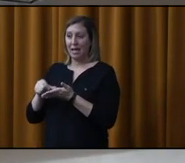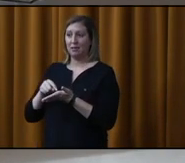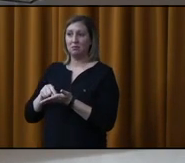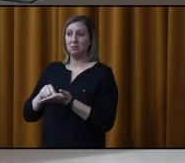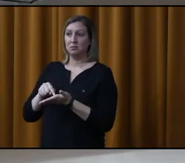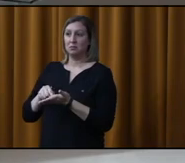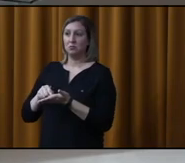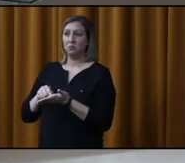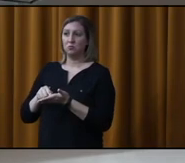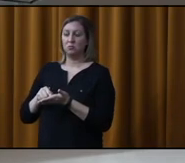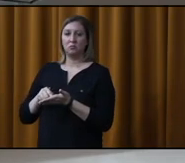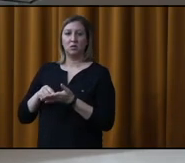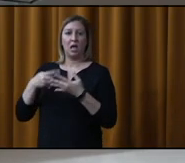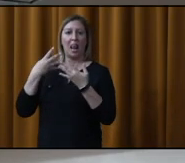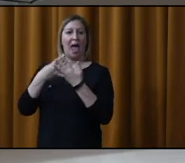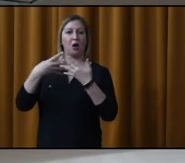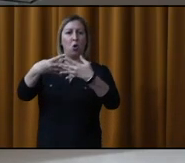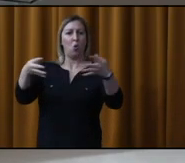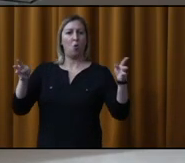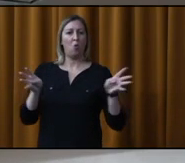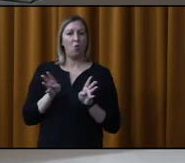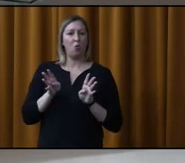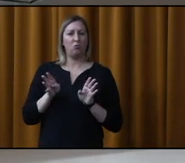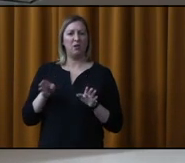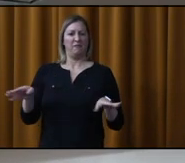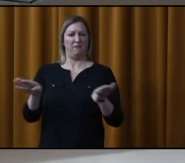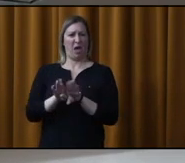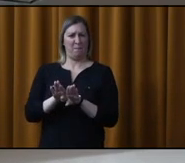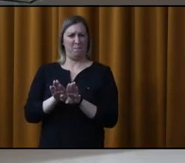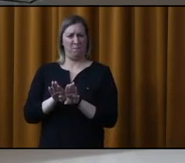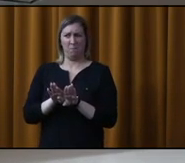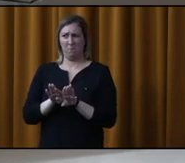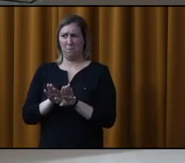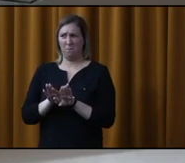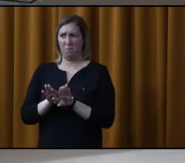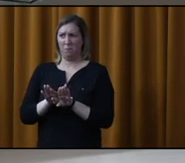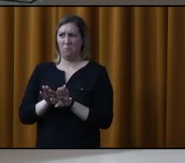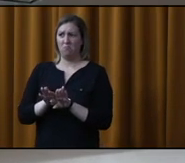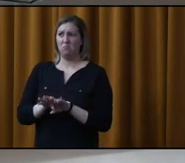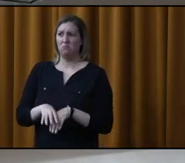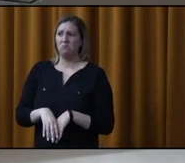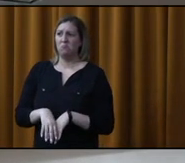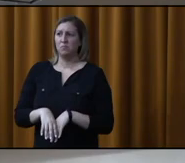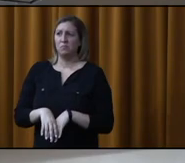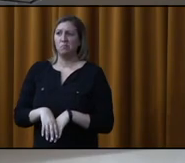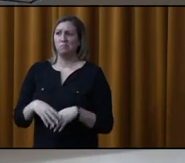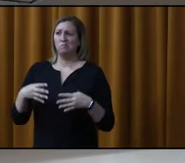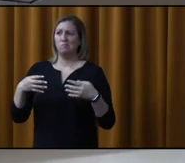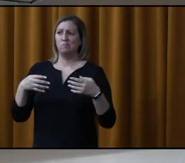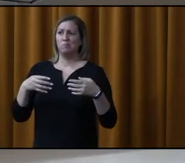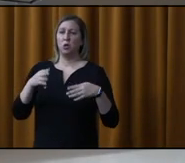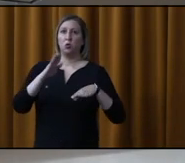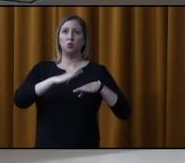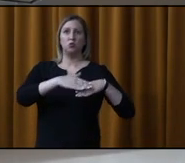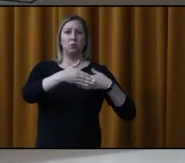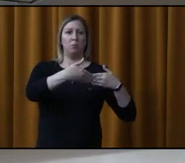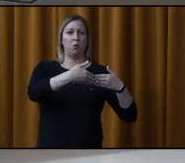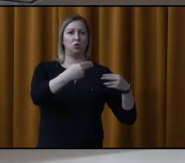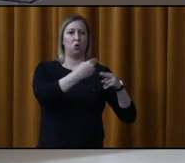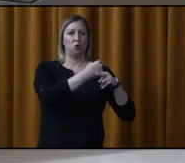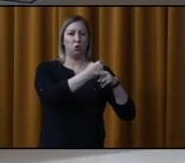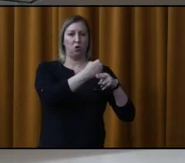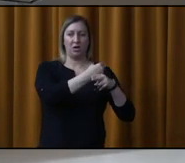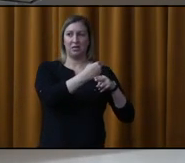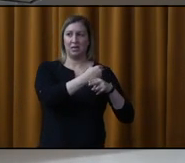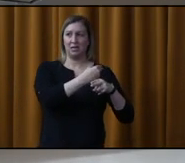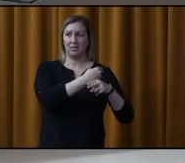l'enclos allait être fermé, comme quoi l'enclos qui est sur le bord de l'autoroute, qui est